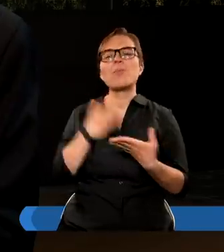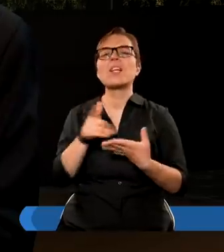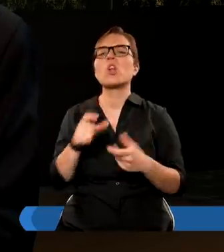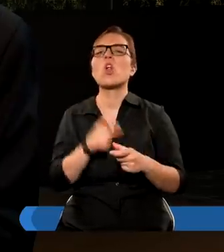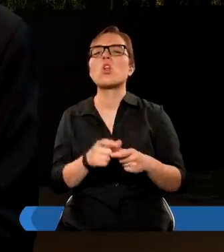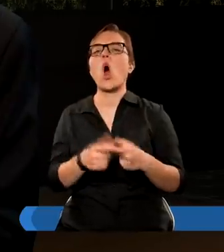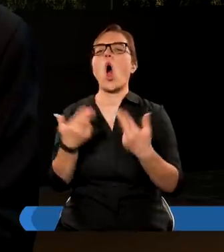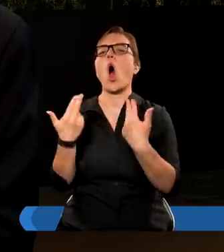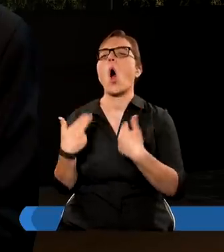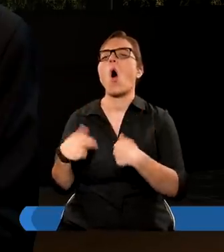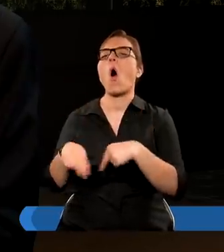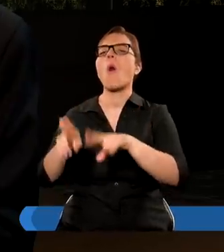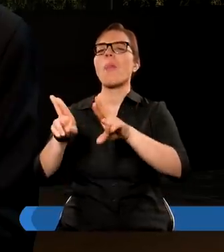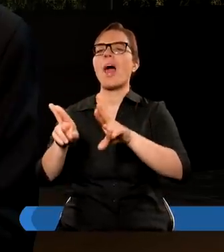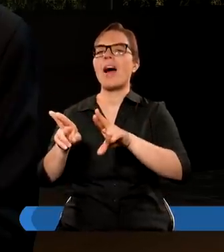słowem oddać